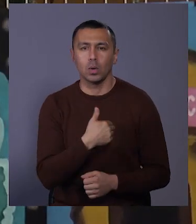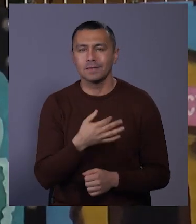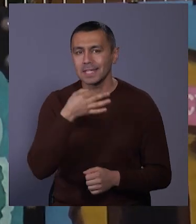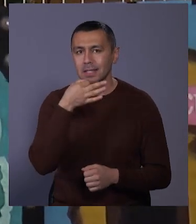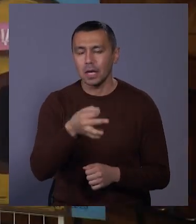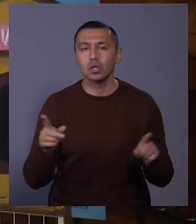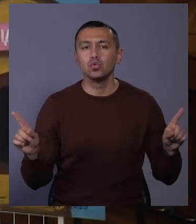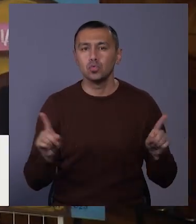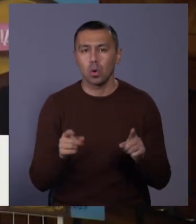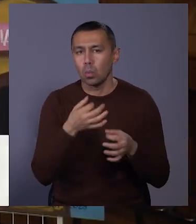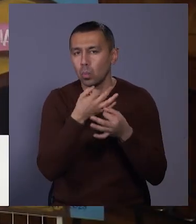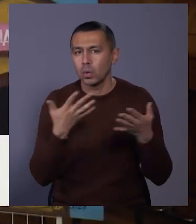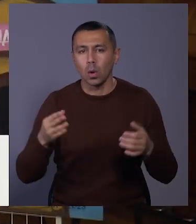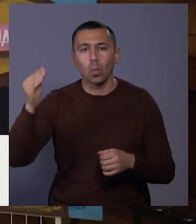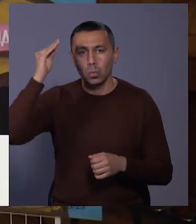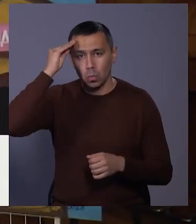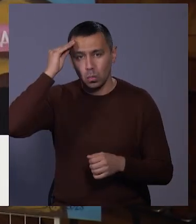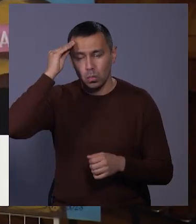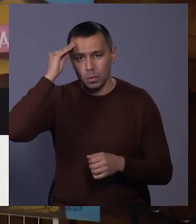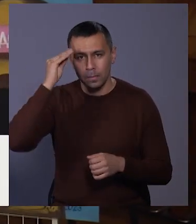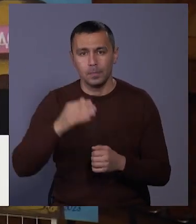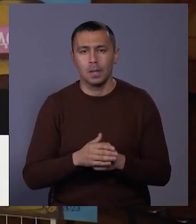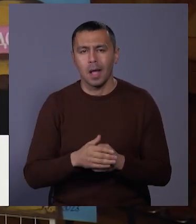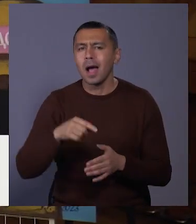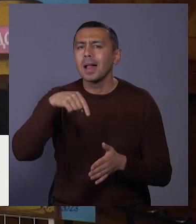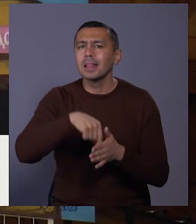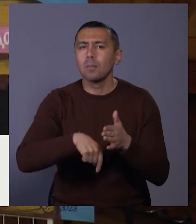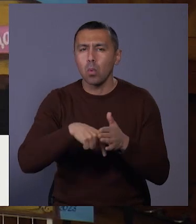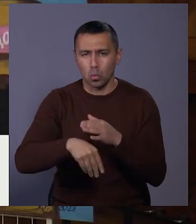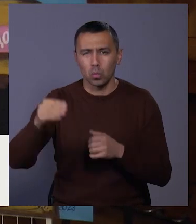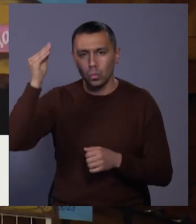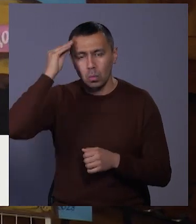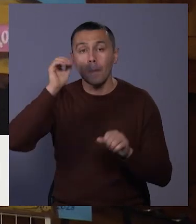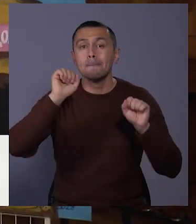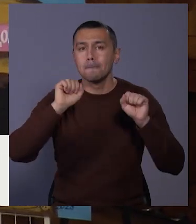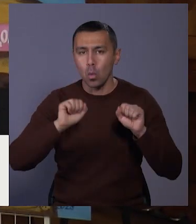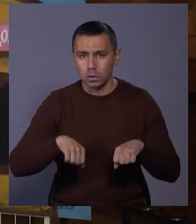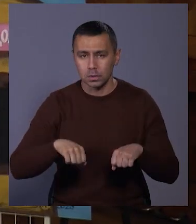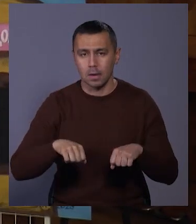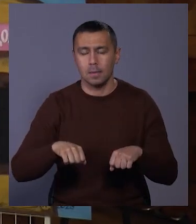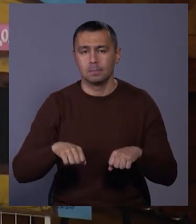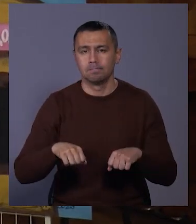сказати, що будь-яку думку, навіть глибоку думку, можна